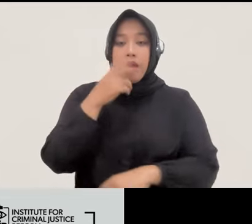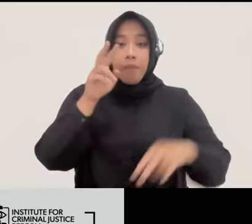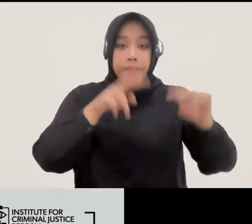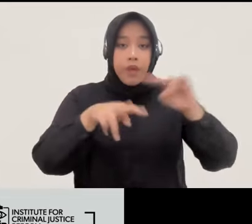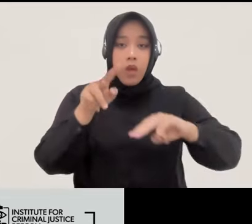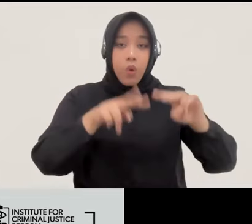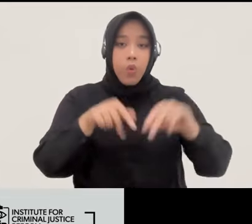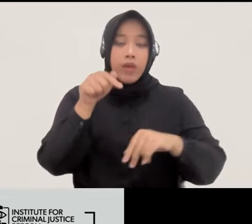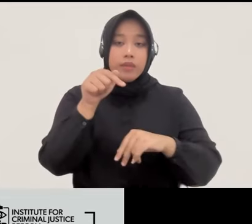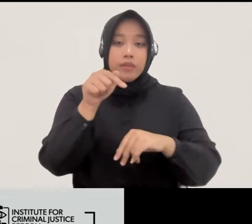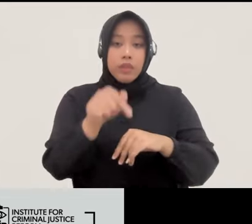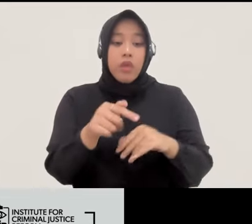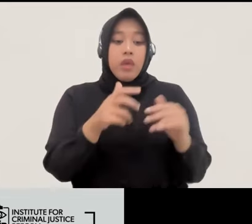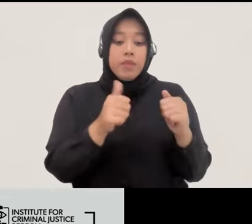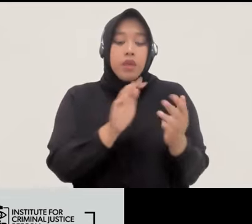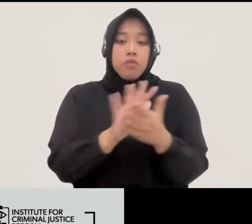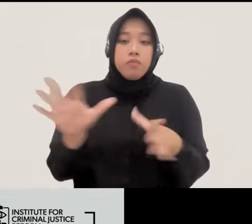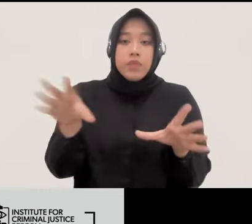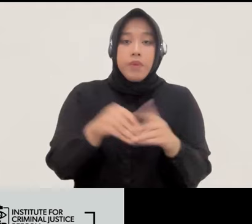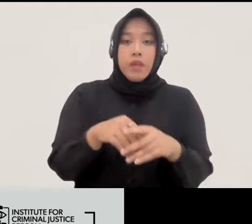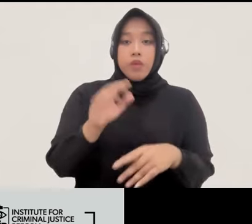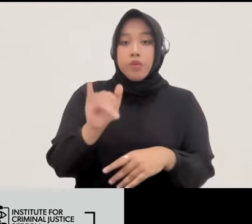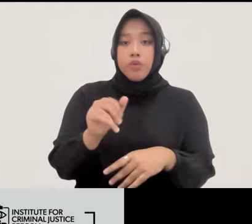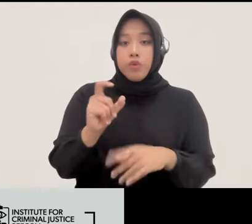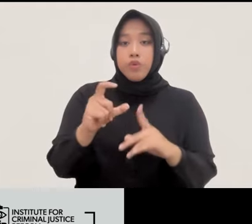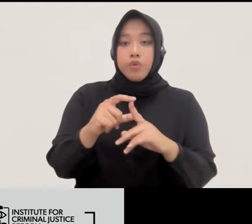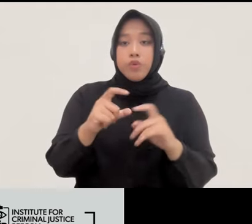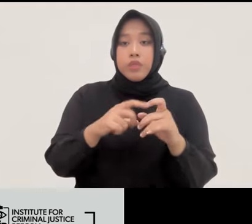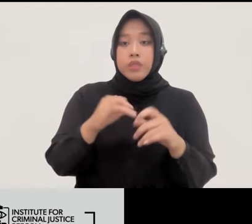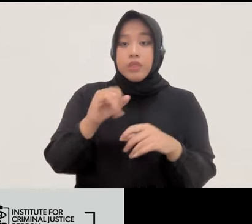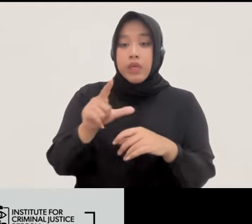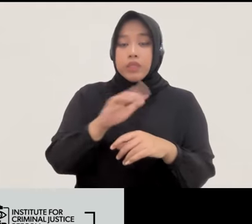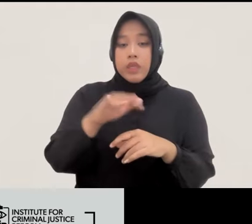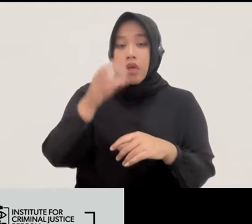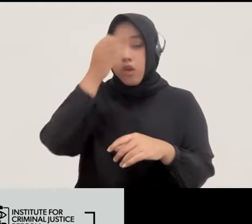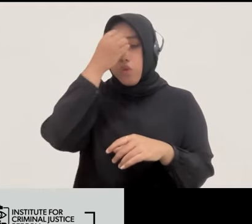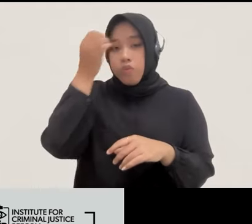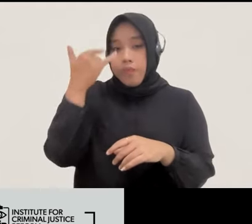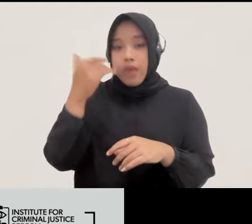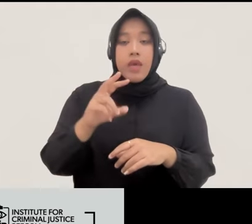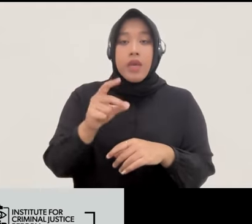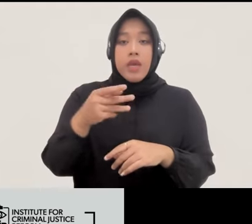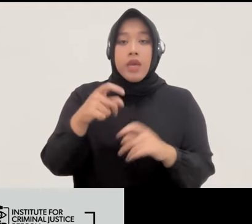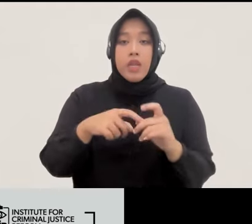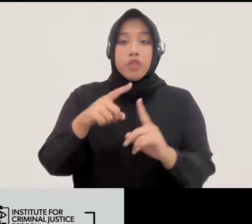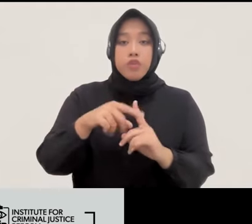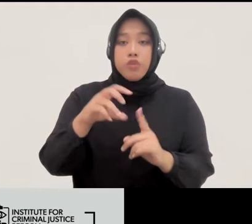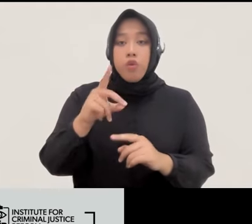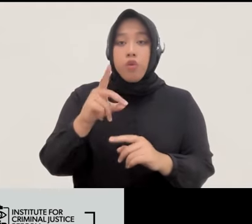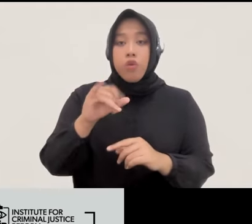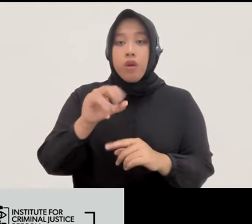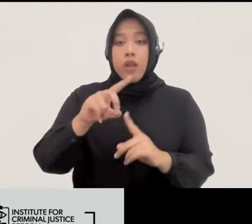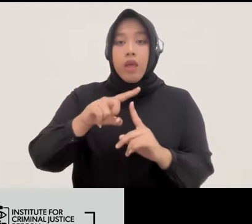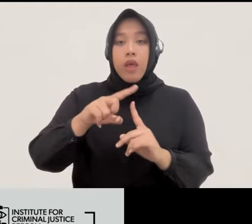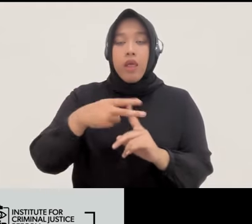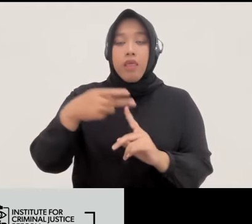tersebut bisa melibatkan judisial tapi jangan lupakan juga aspek restoratif justice itu kan untuk kepentingan korban untuk pemberdayaan dan